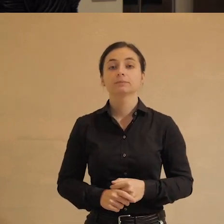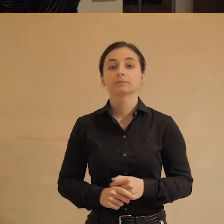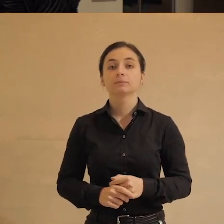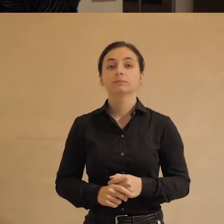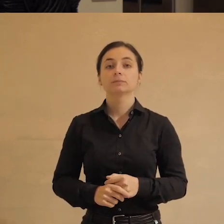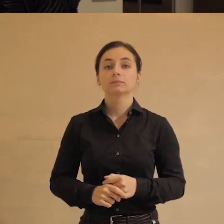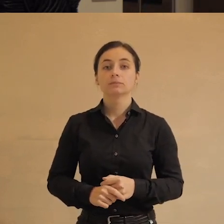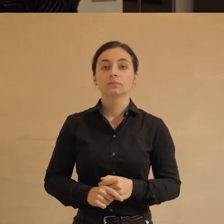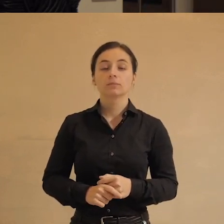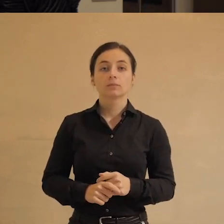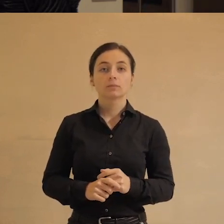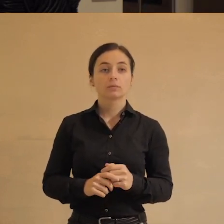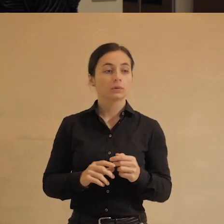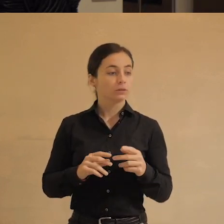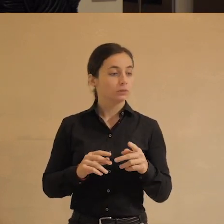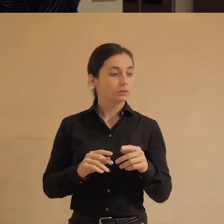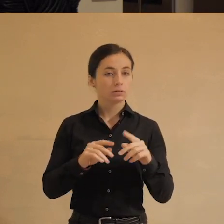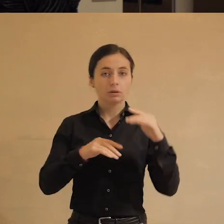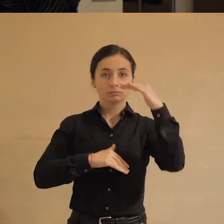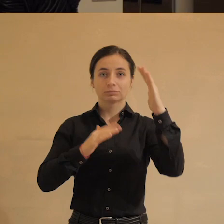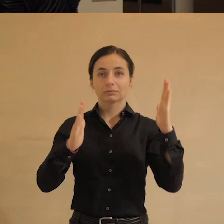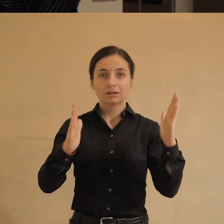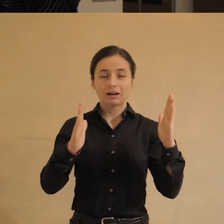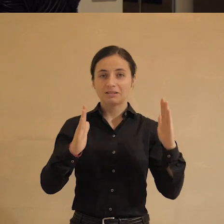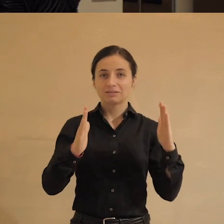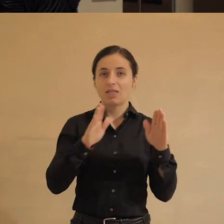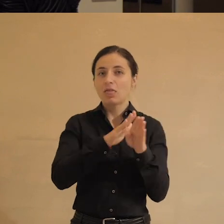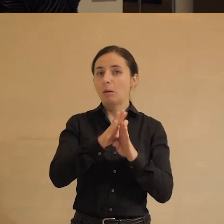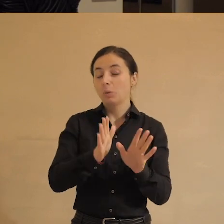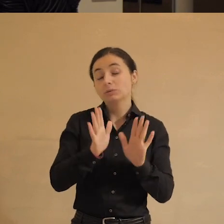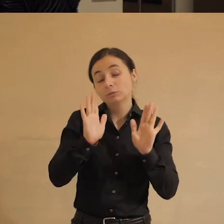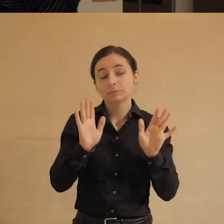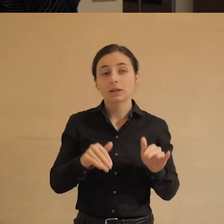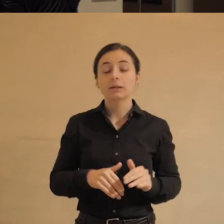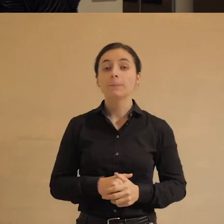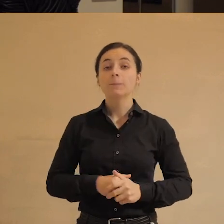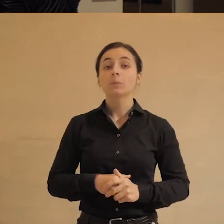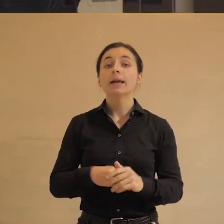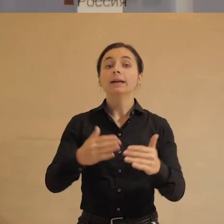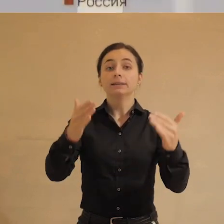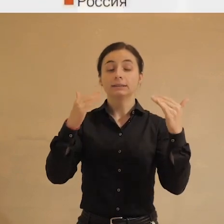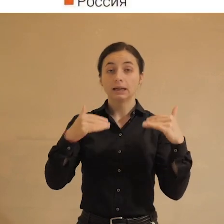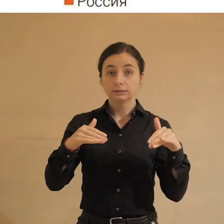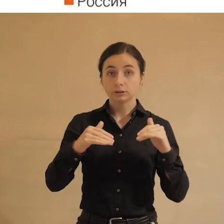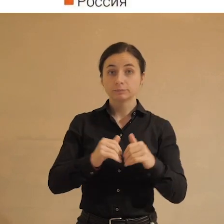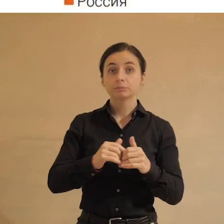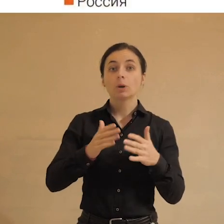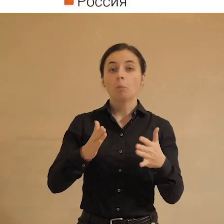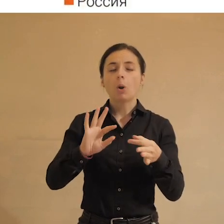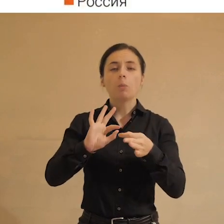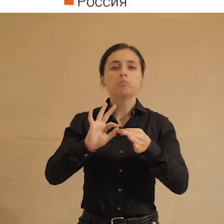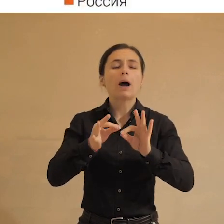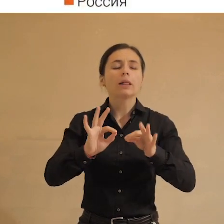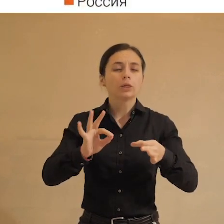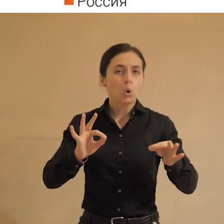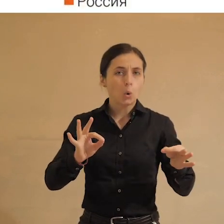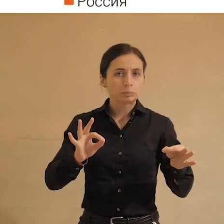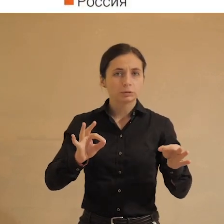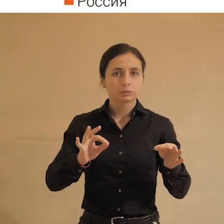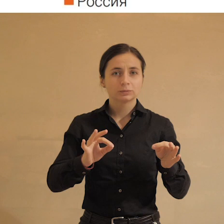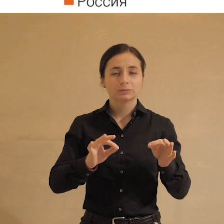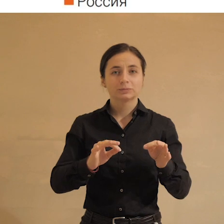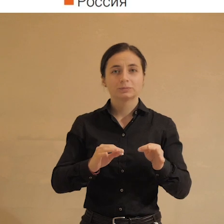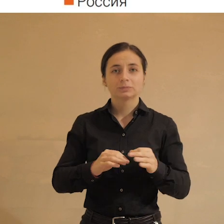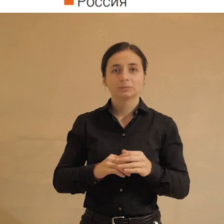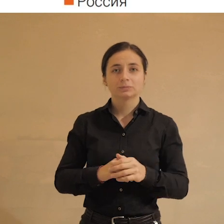А почему-то он стал не на полный экран, ну ладно, хорошо. Значит, вот смотрите, дальнейшие, так скажем, более подробные. Так,